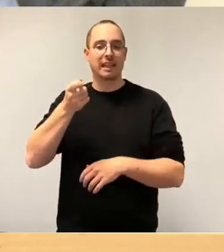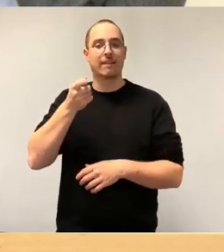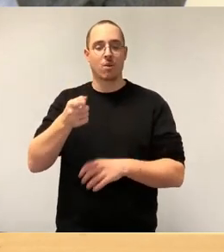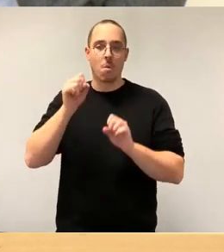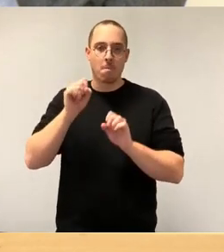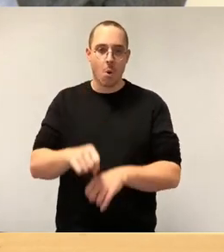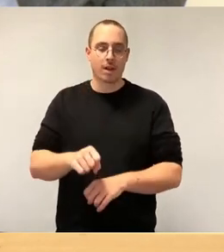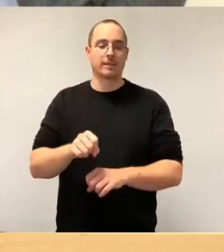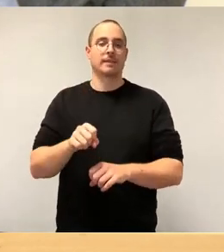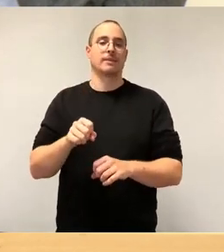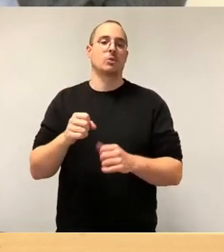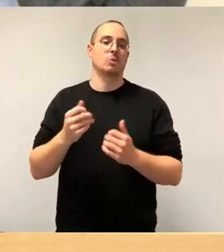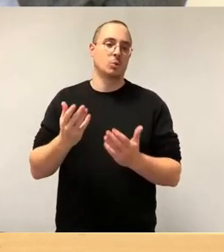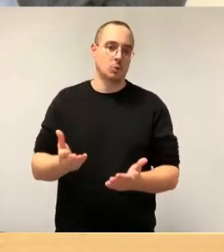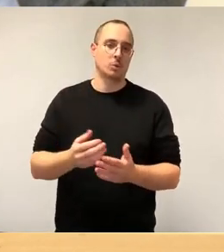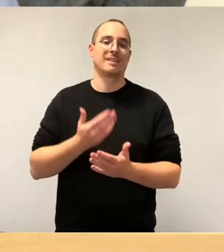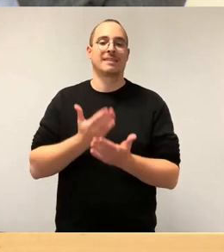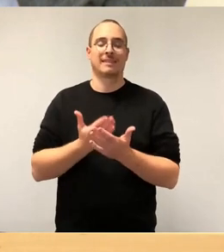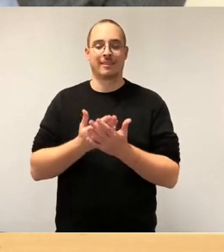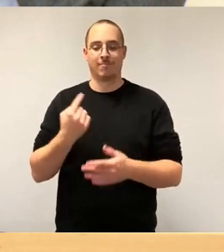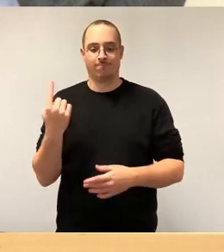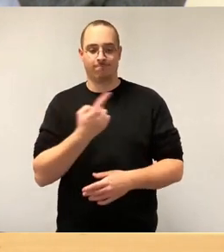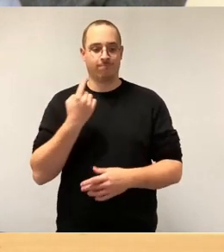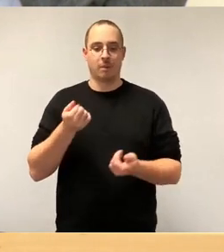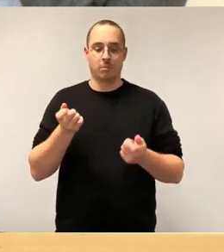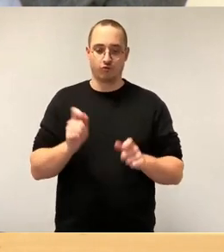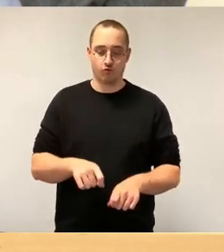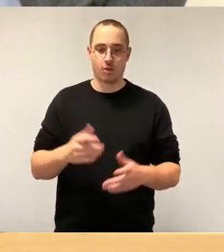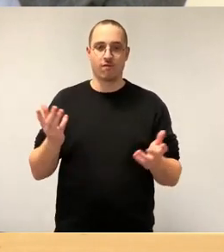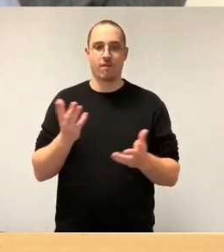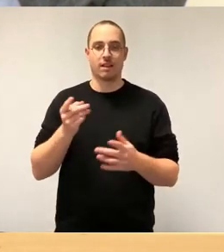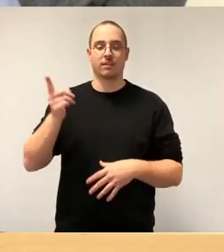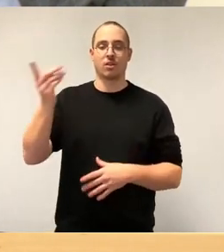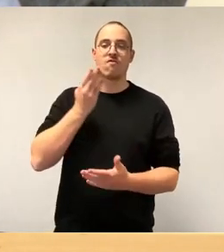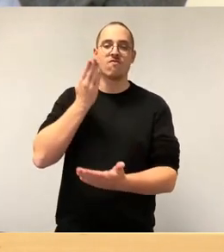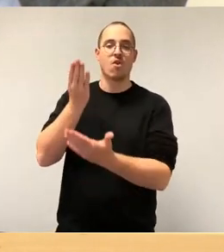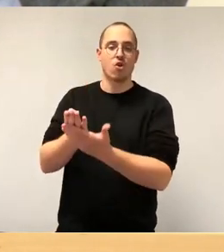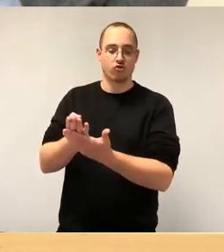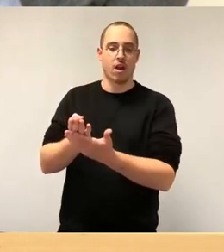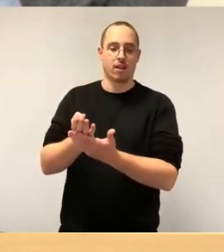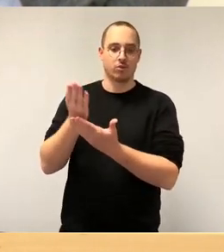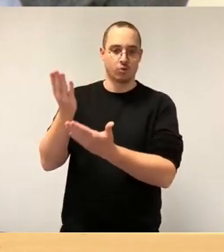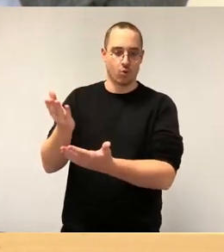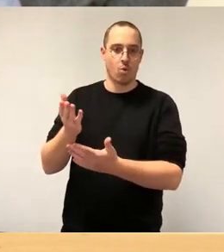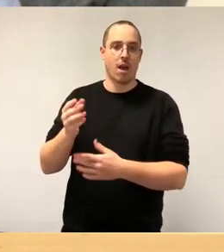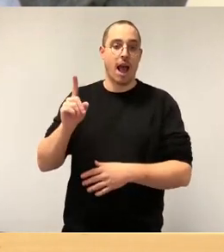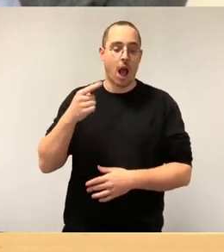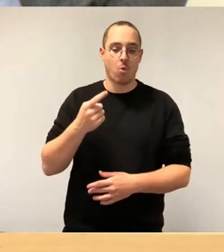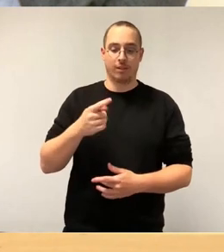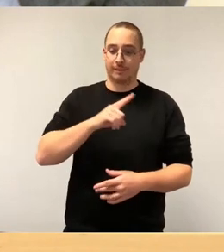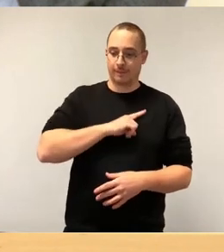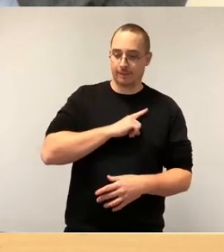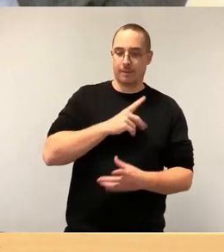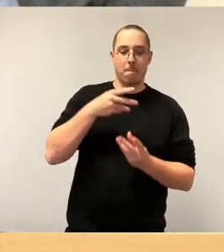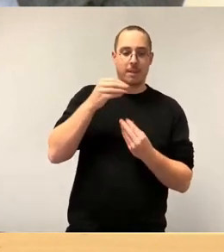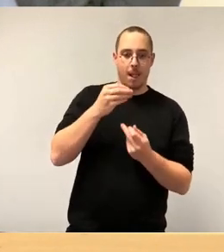haben wir uns entschlossen, Ihnen einen Vorschlag zu unterbreiten, mit eigenen fiskalischen Mitteln hineinzugehen, um